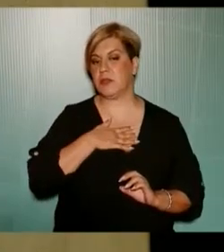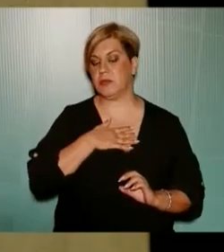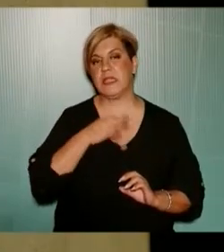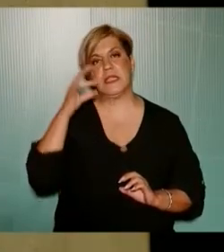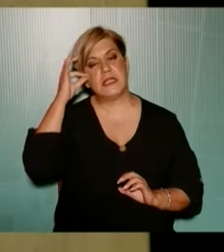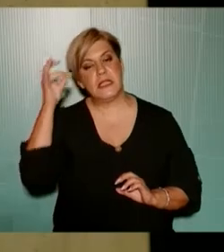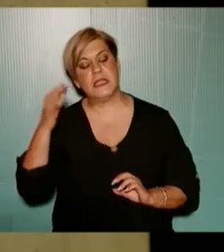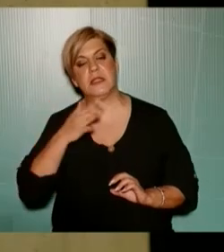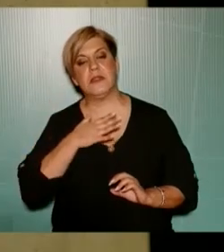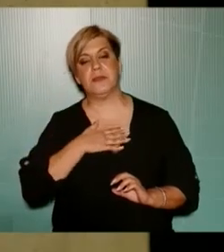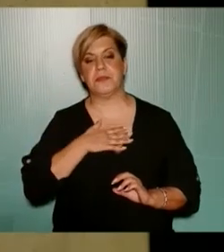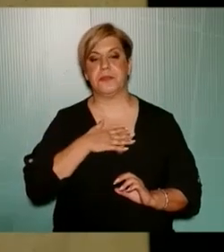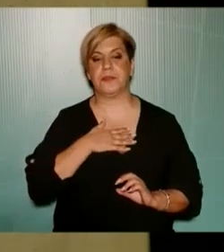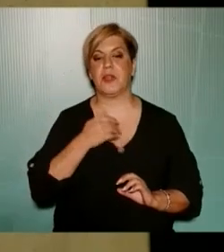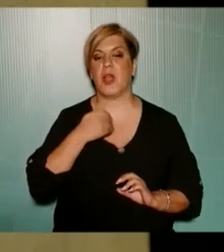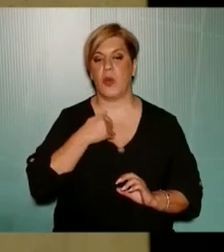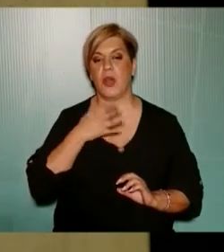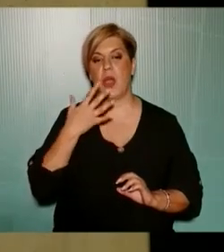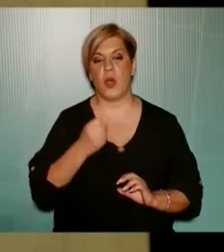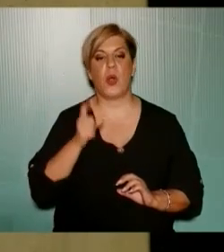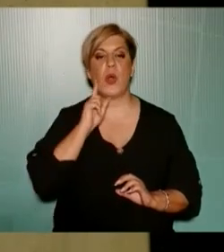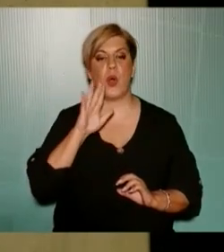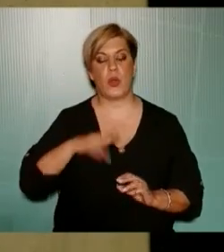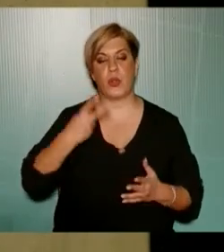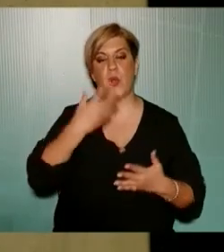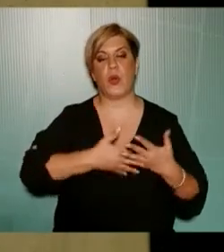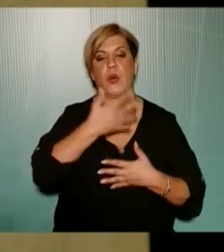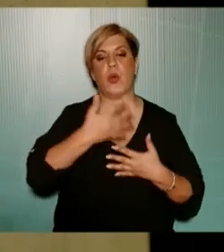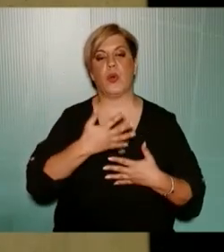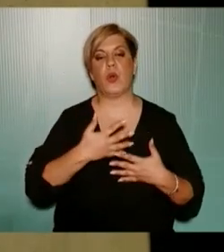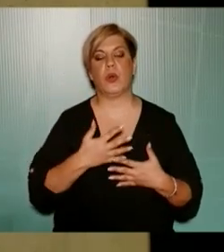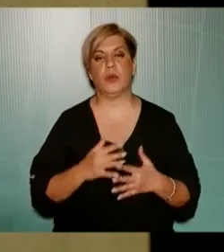η τύχη ώστε και εγώ να έχω ένα κοριτσάκι δύο ετών